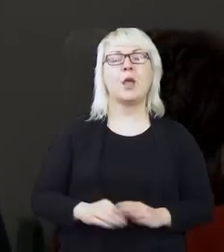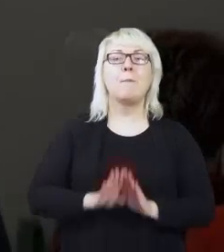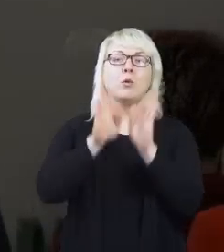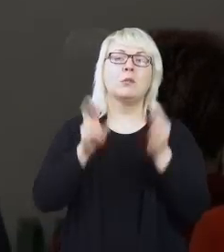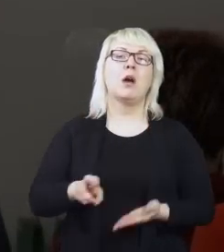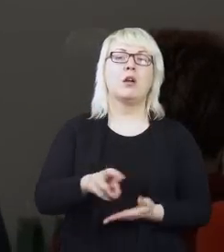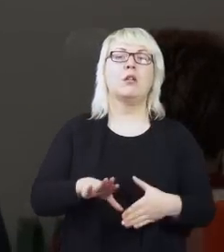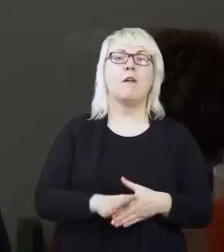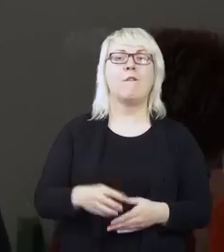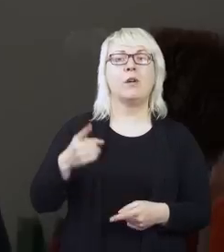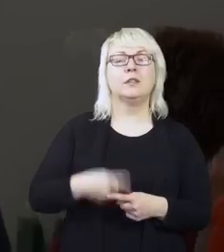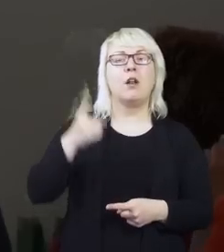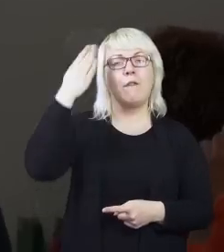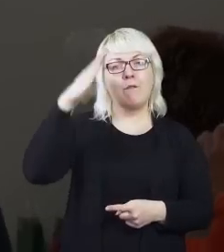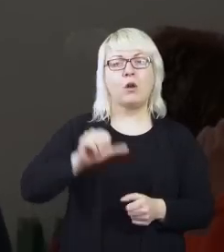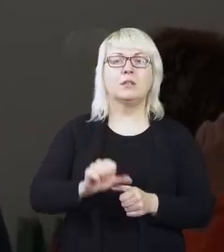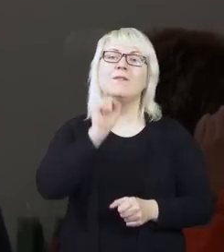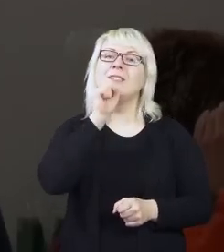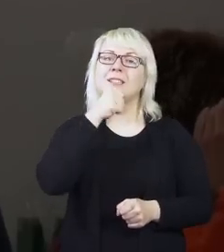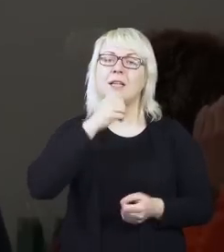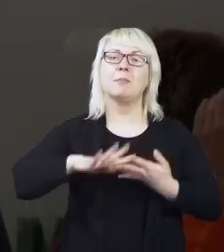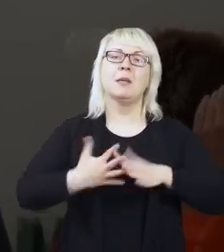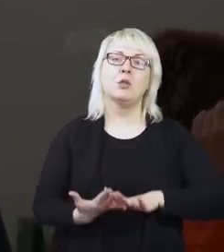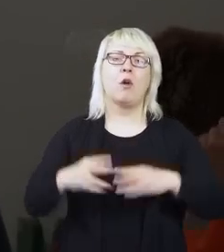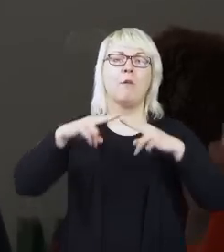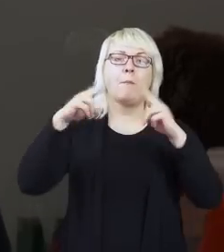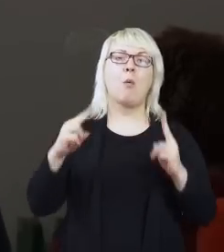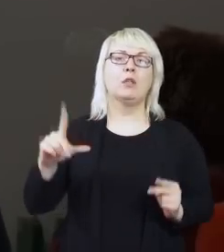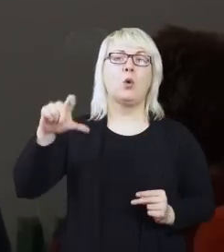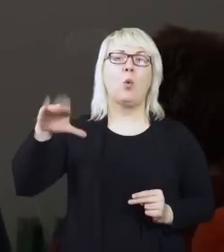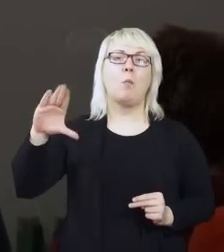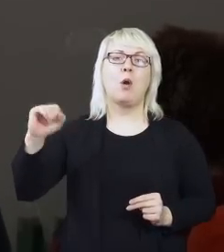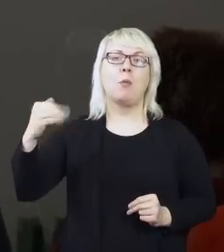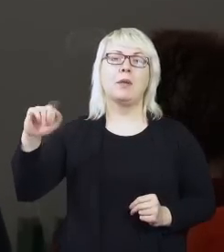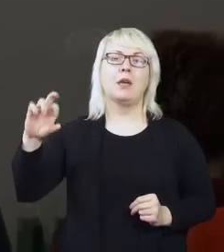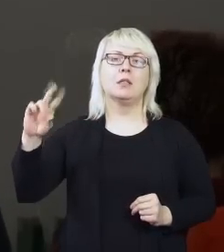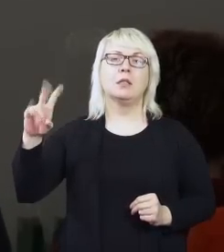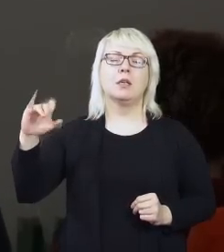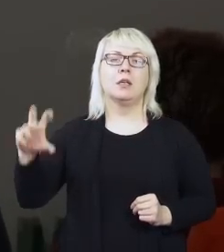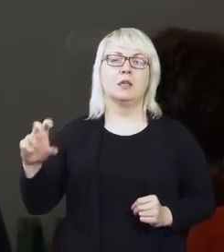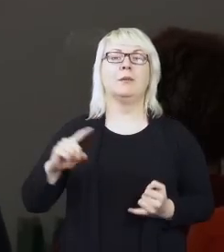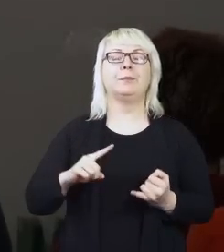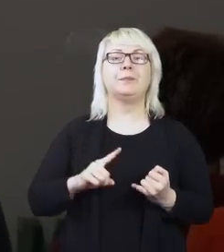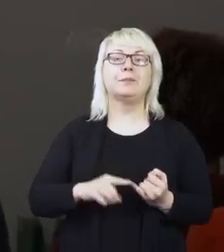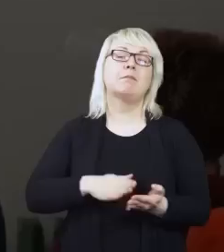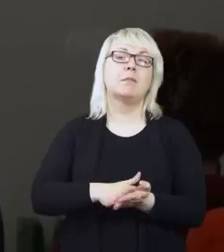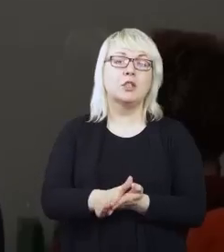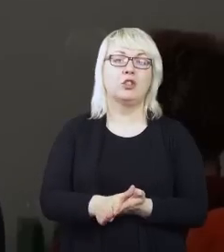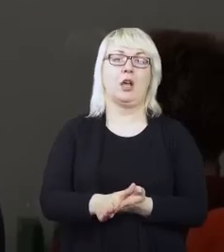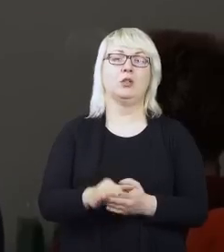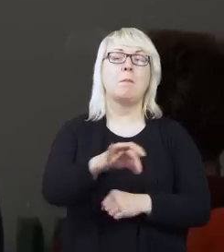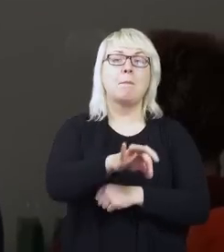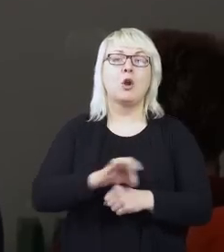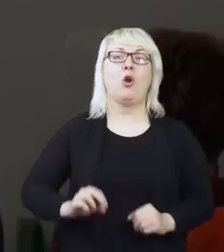Regionalny Stalowej Woli mieści się w starym zabytkowym Pałacu Lubomirskich. W związku z tym, w rozpoczęciem realizacji